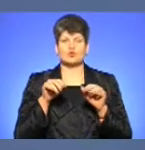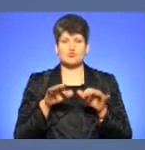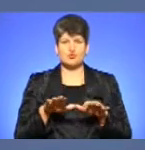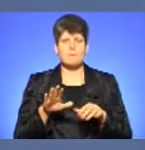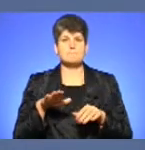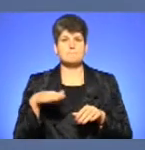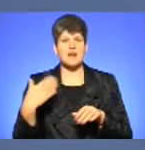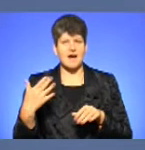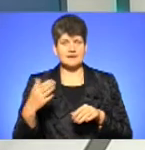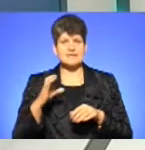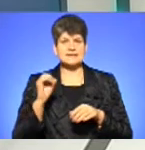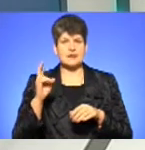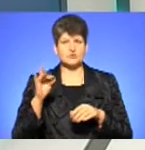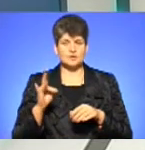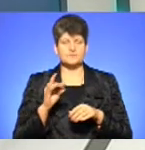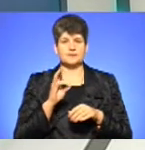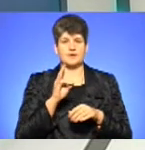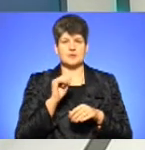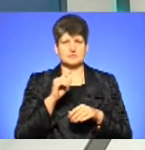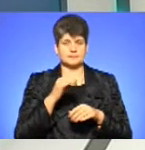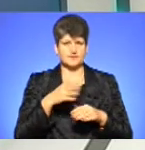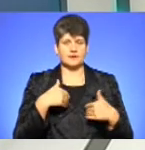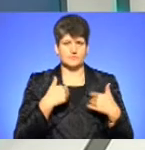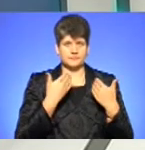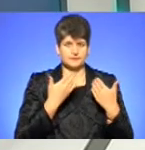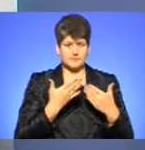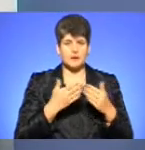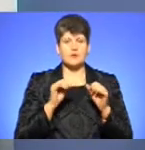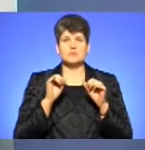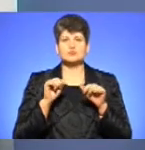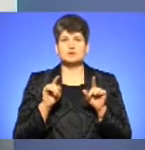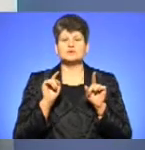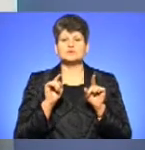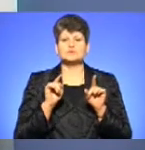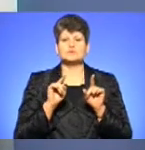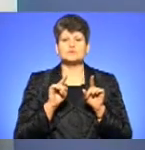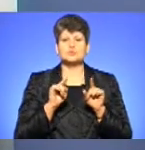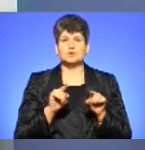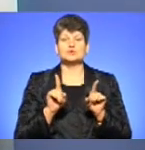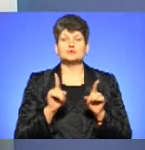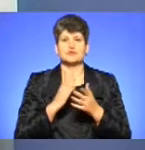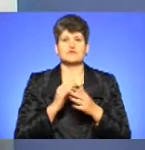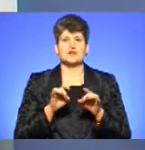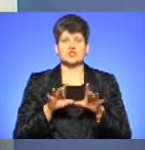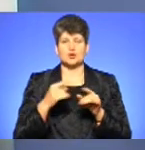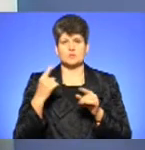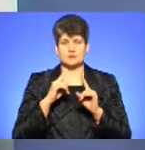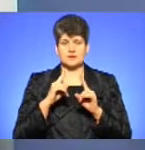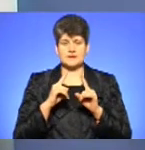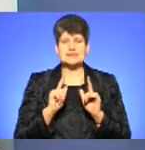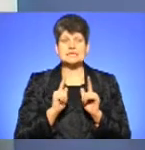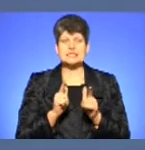Назаром Сарабуном. Вітаю вас! Доброго вечора! Почнемо з того, про що йдеться у рішенні обласної ради. Власне,